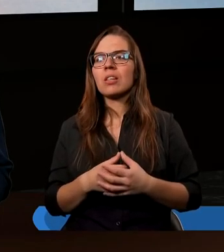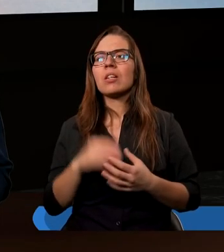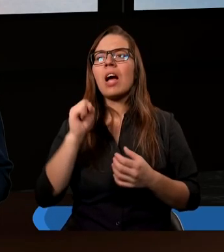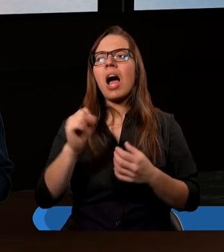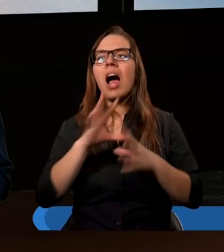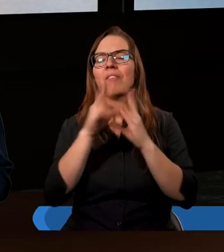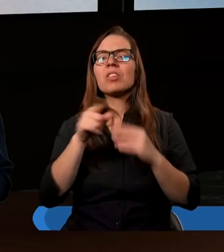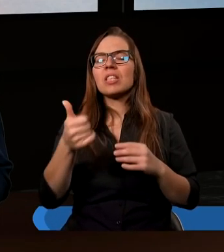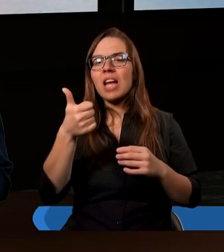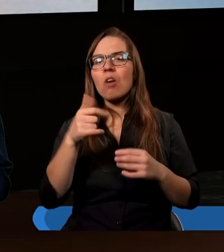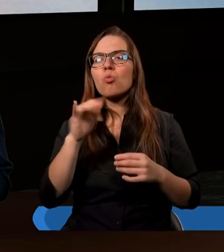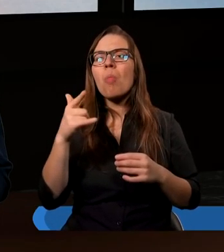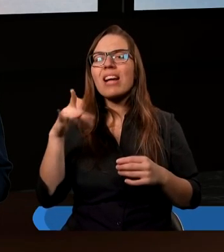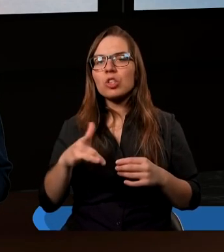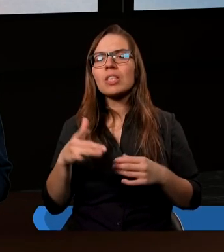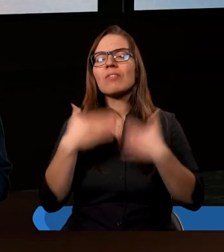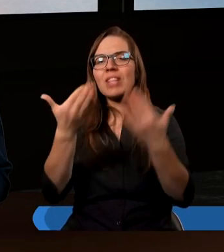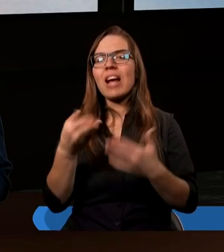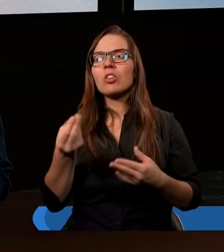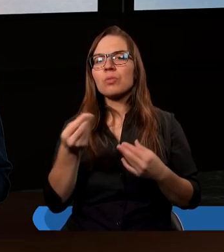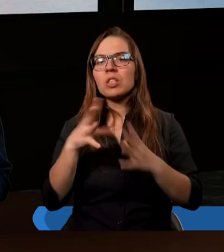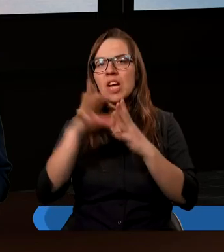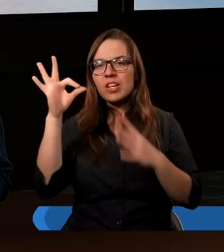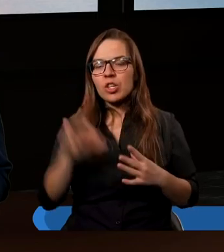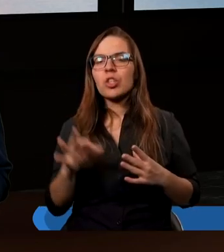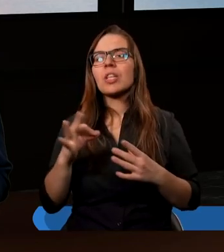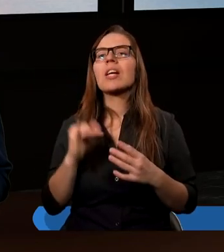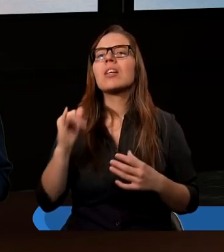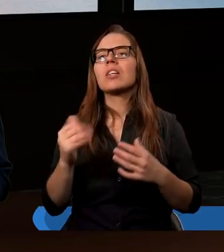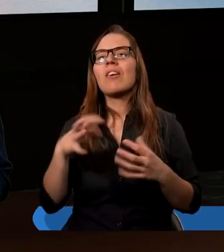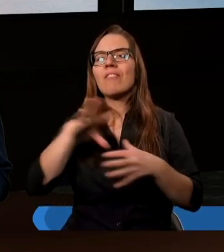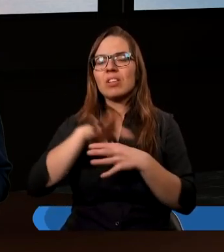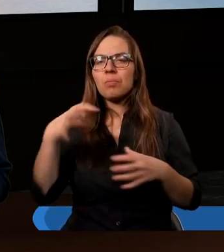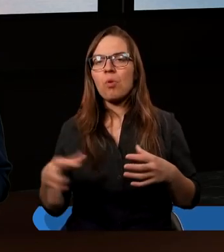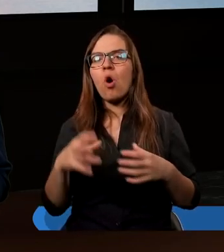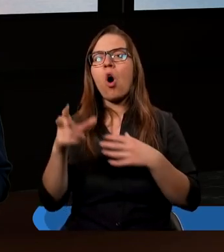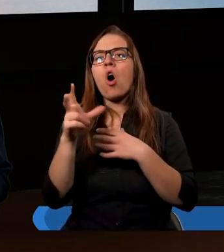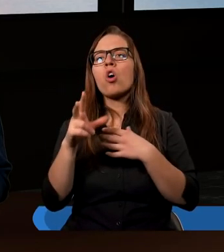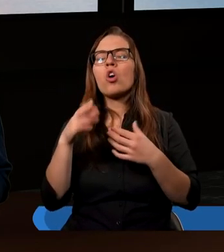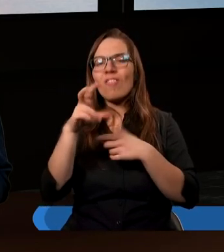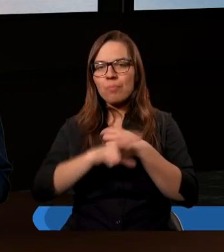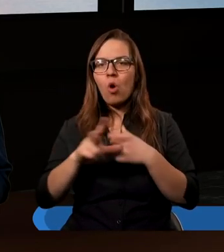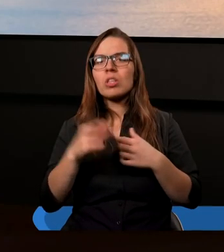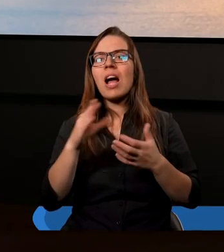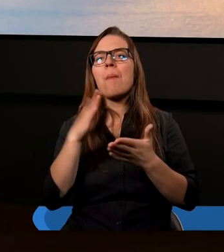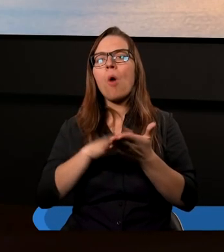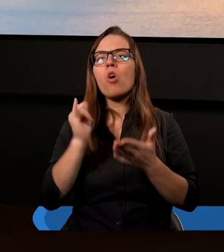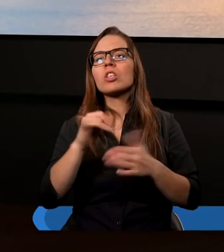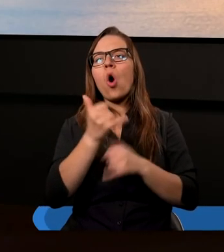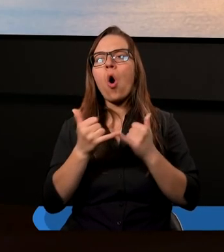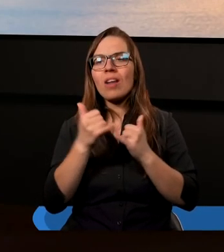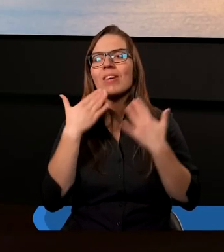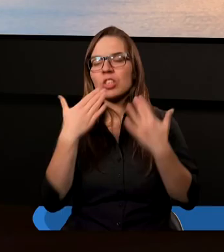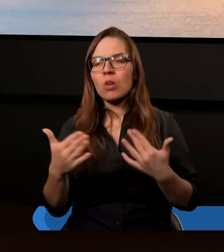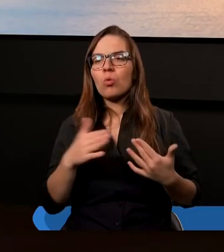A wszyscy judejczycy znieśli do składnic dziesięcinę, zboże, moszcz i oliwę. Dziękuję